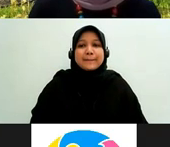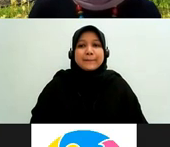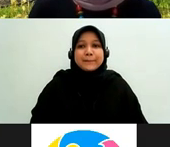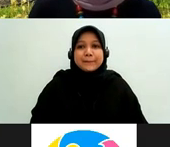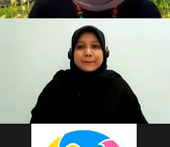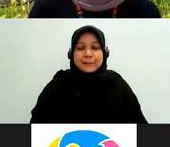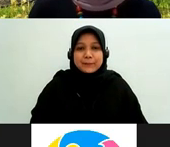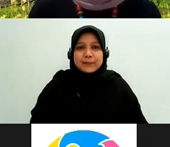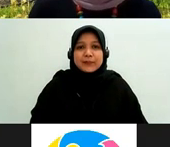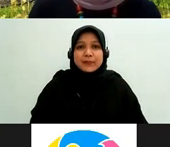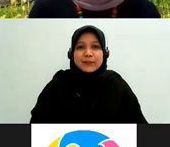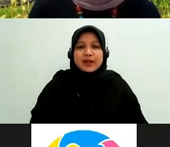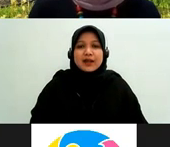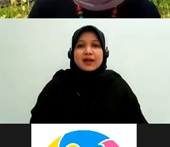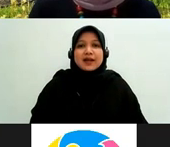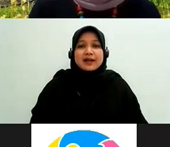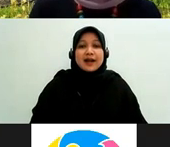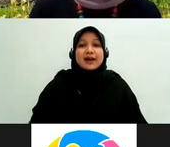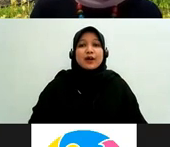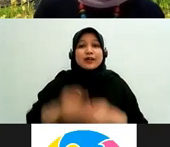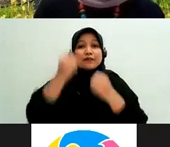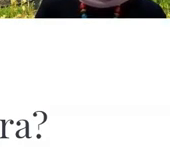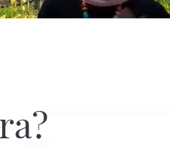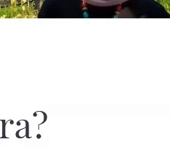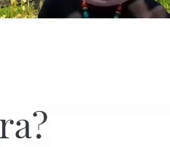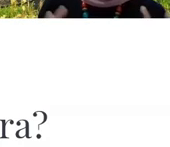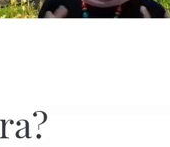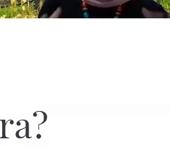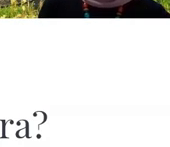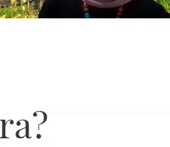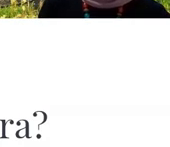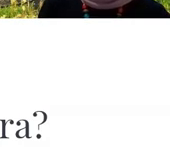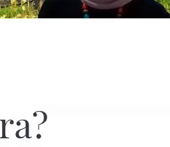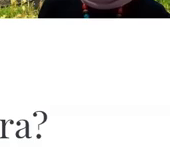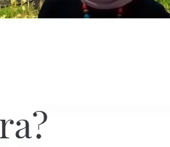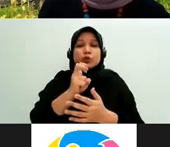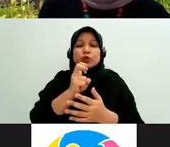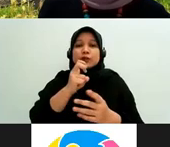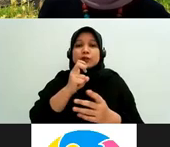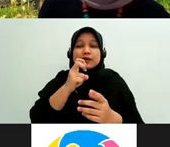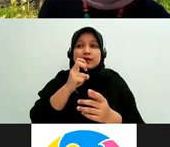perlu dikuasai kalau kita ingin apa namanya